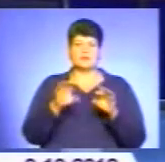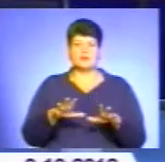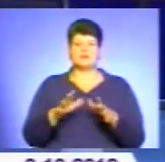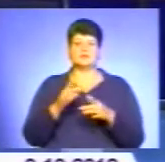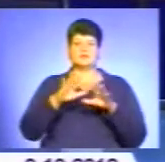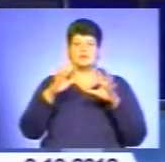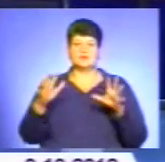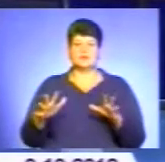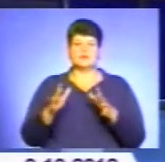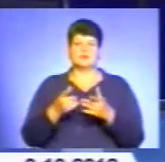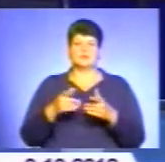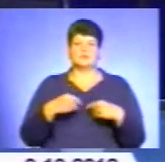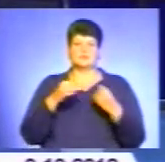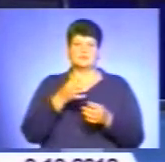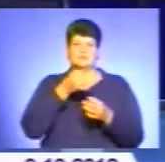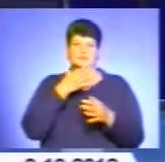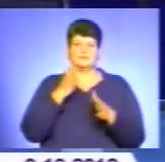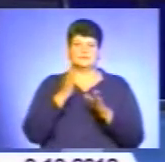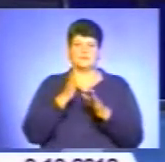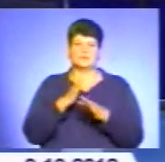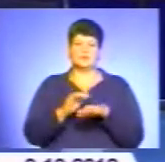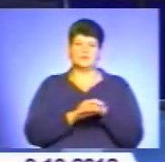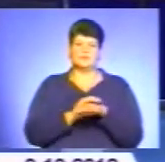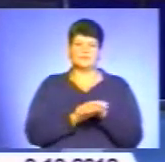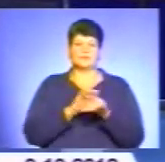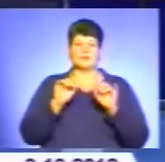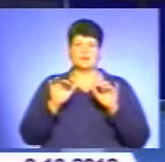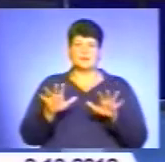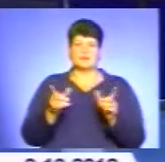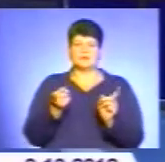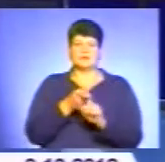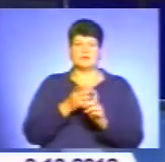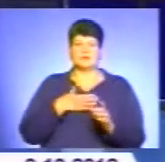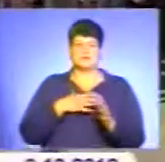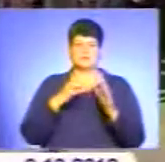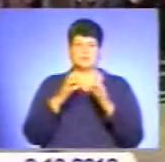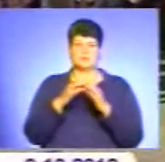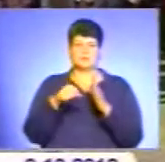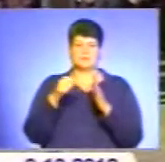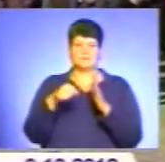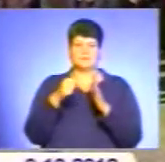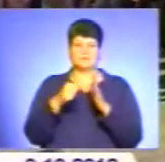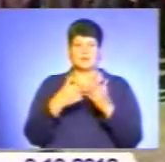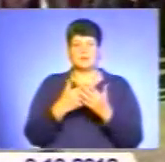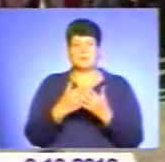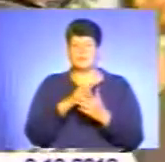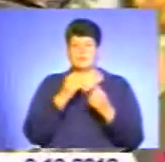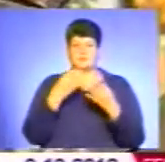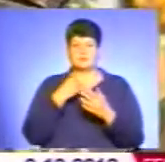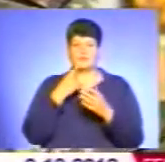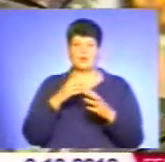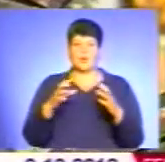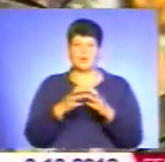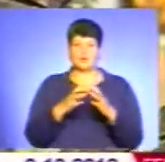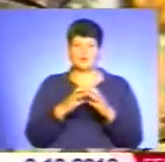ставлення до довкілля. До благородної місії долучилася і наша знімальна група. Мабуть, не дарма, кажуть, гуртом і